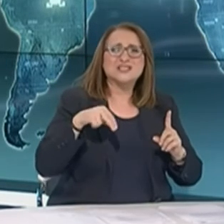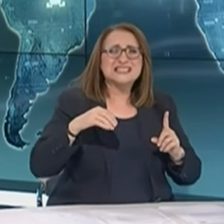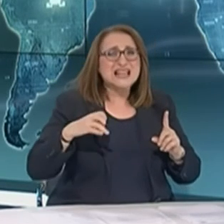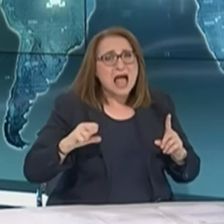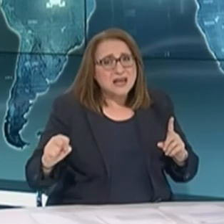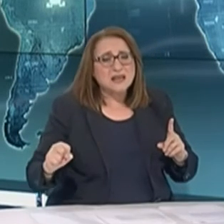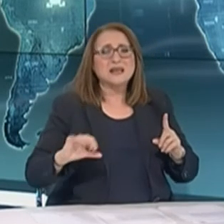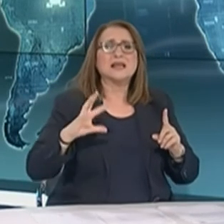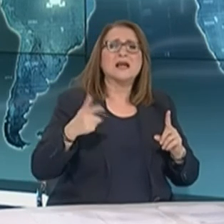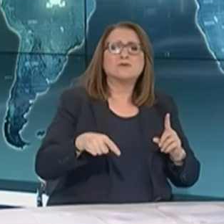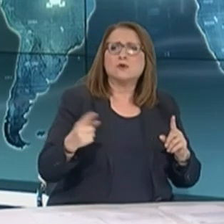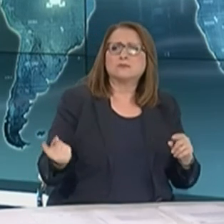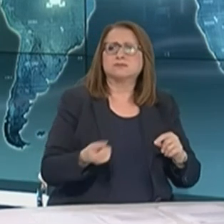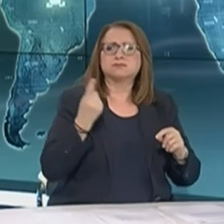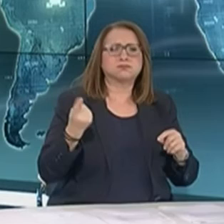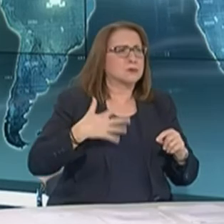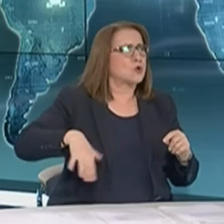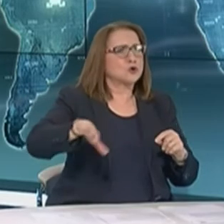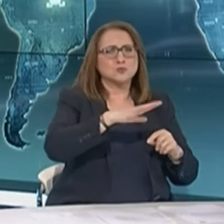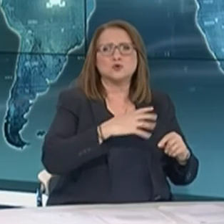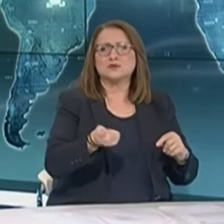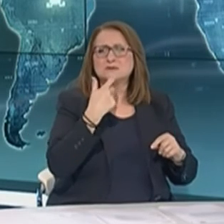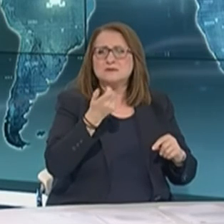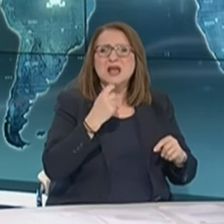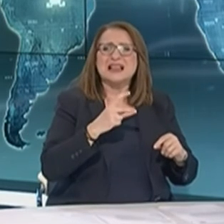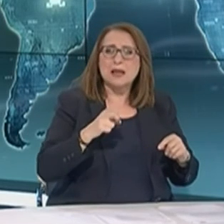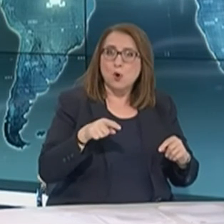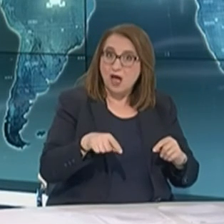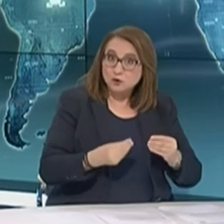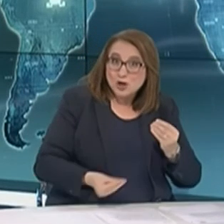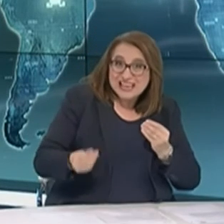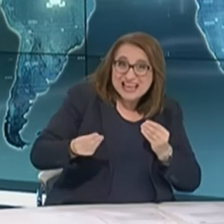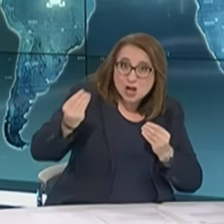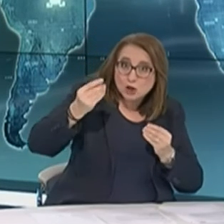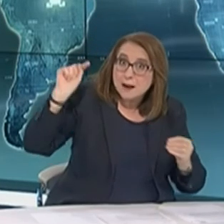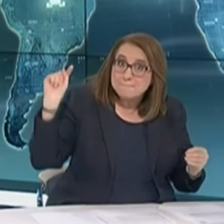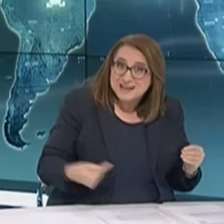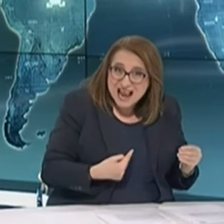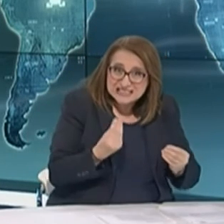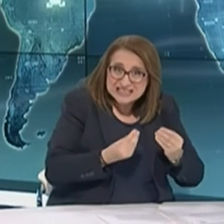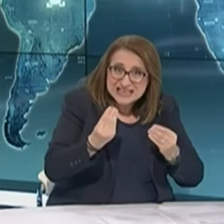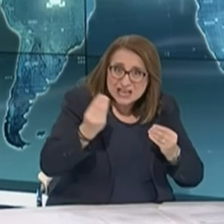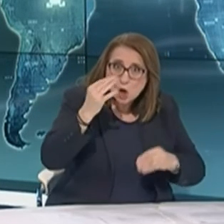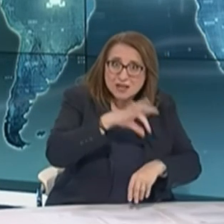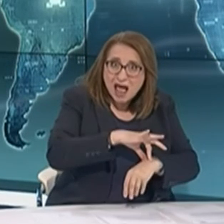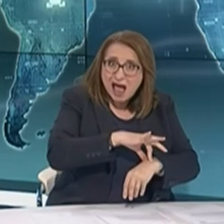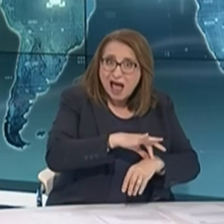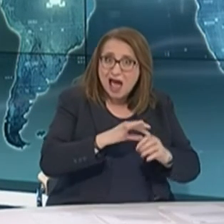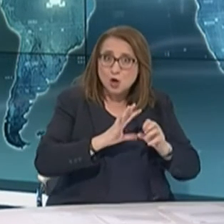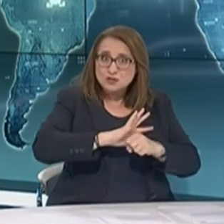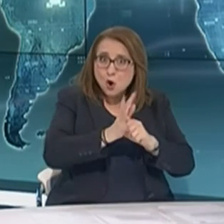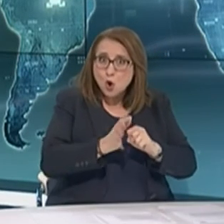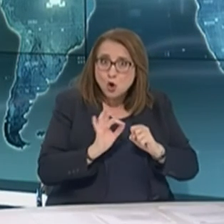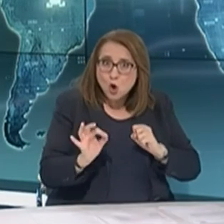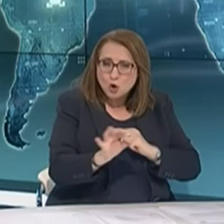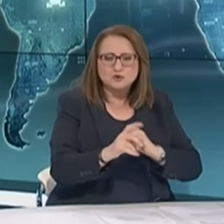το οποίο χρησιμοποιείται πάρα πολύ συχνά από τον γενικό πληθυσμό, προκαλεί επιδείνωση ή μια χειρότερη πορεία της νόσου. Θα χρειάζεται